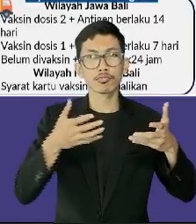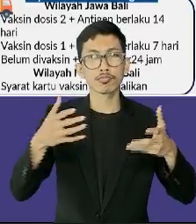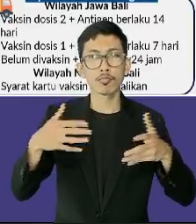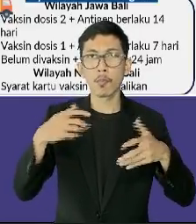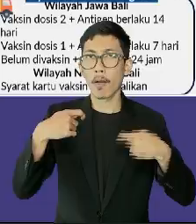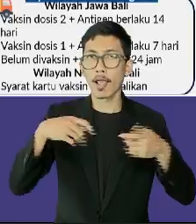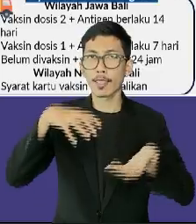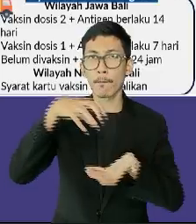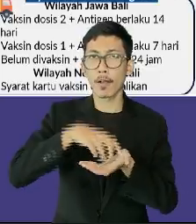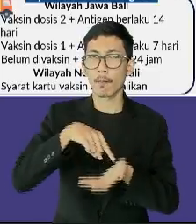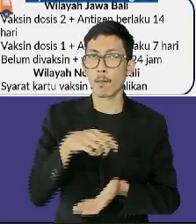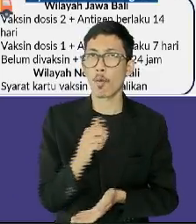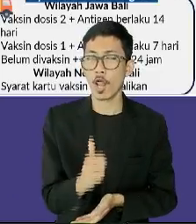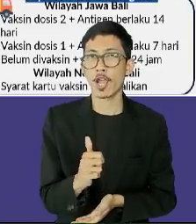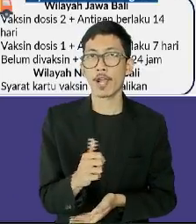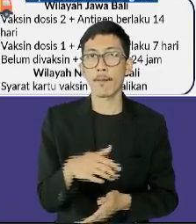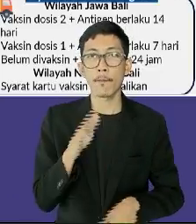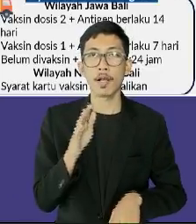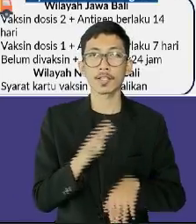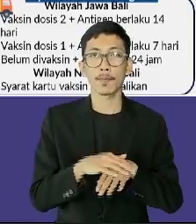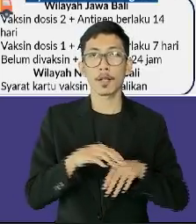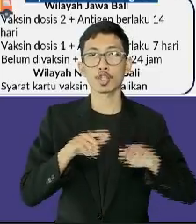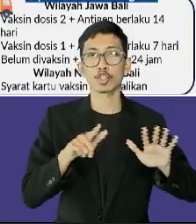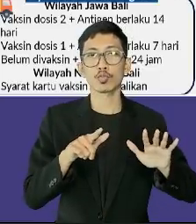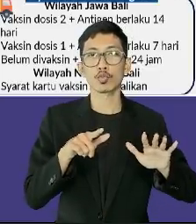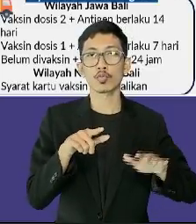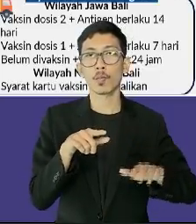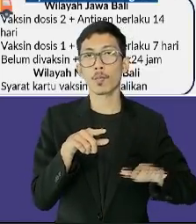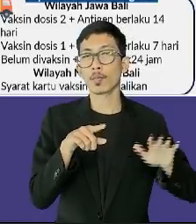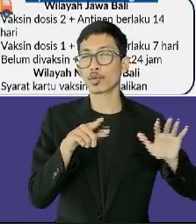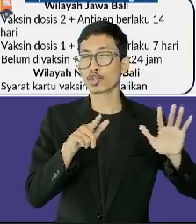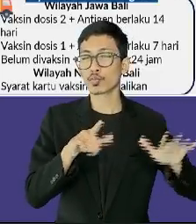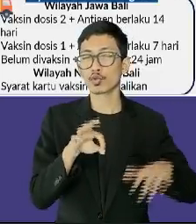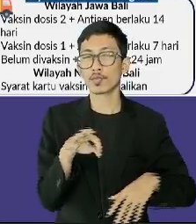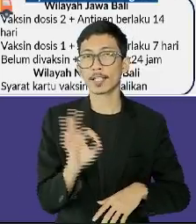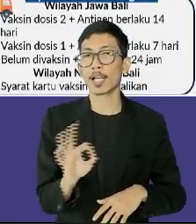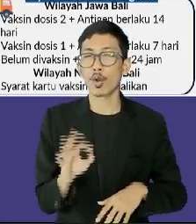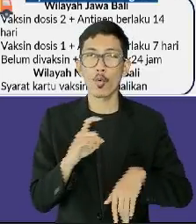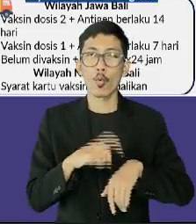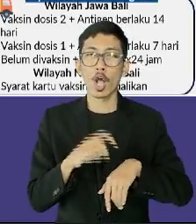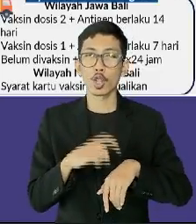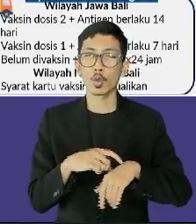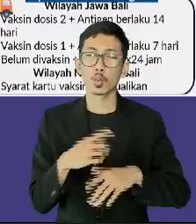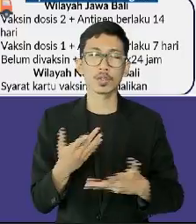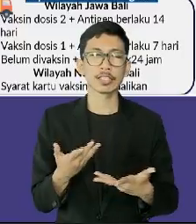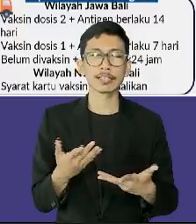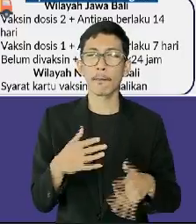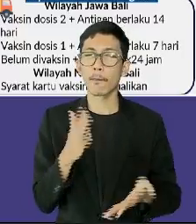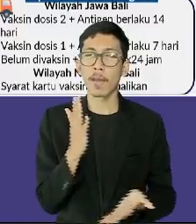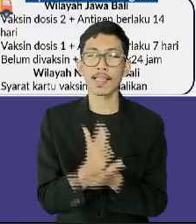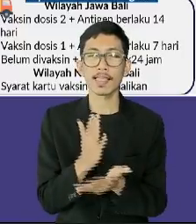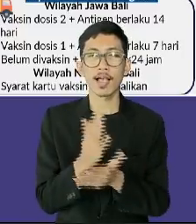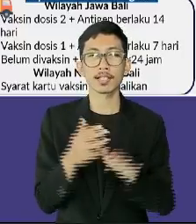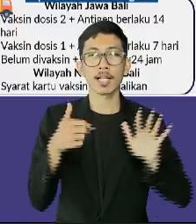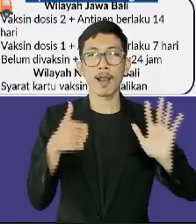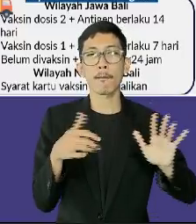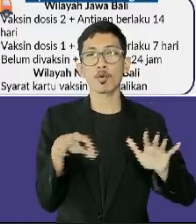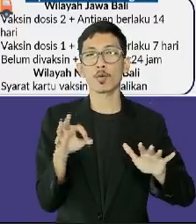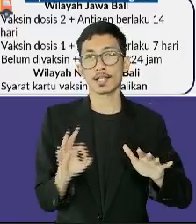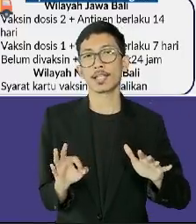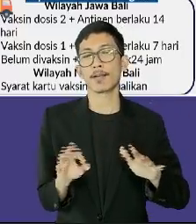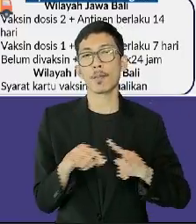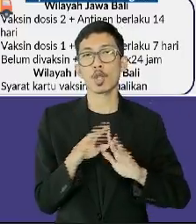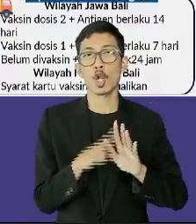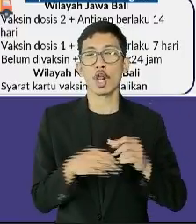kapasitas maksimal 75% dengan waktu makan maksimal 60 menit yang disertai protokol kesehatan